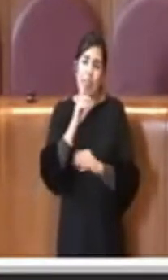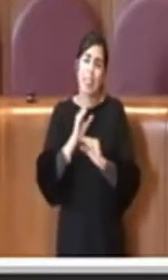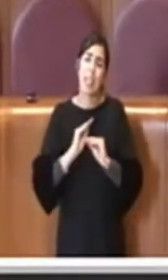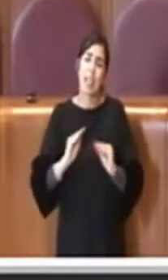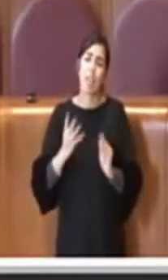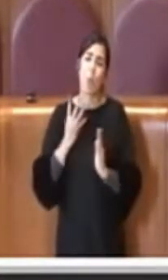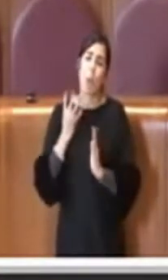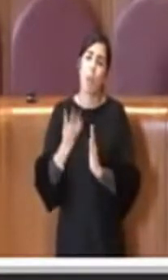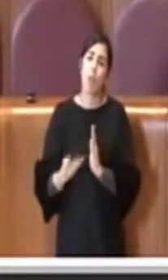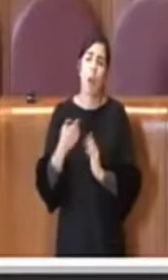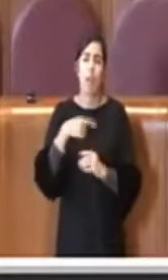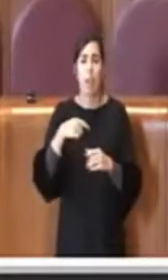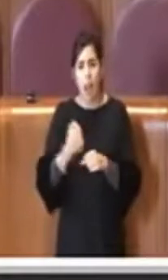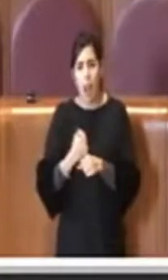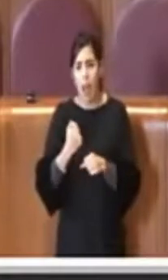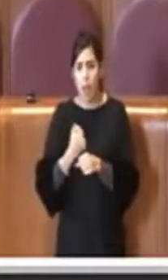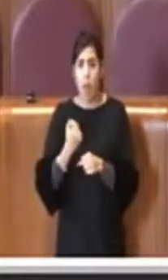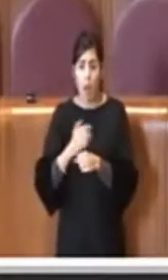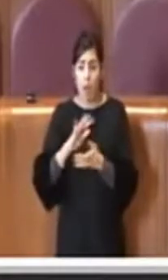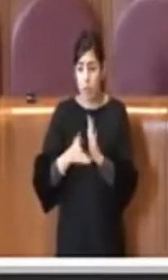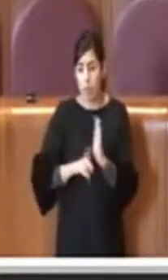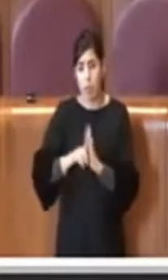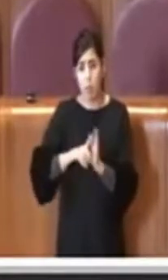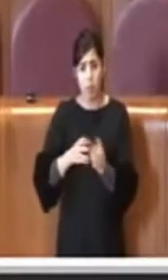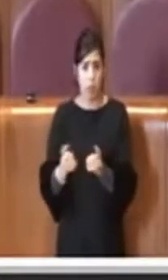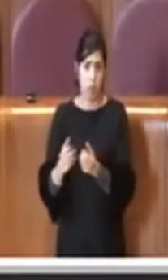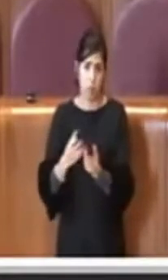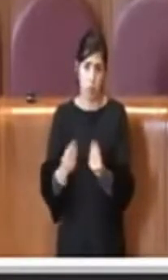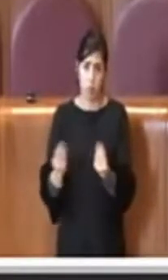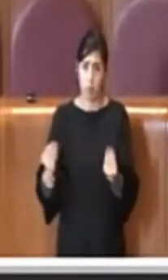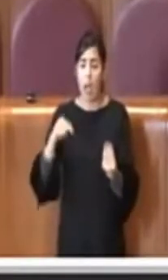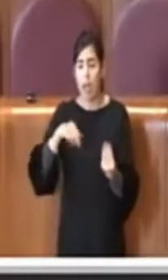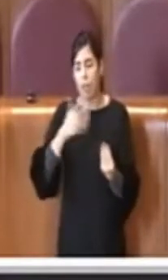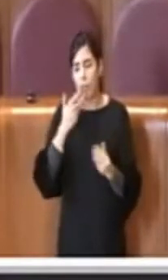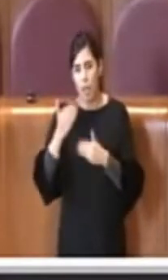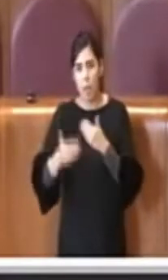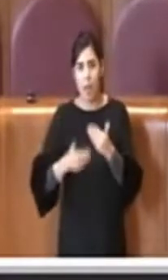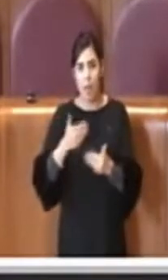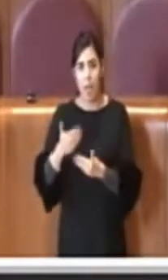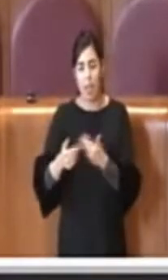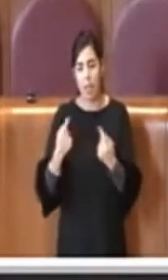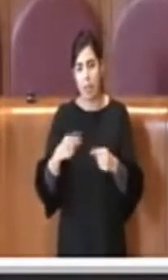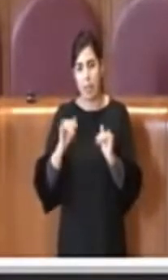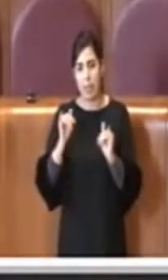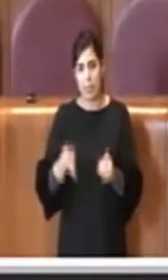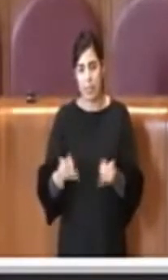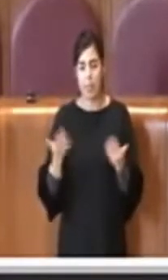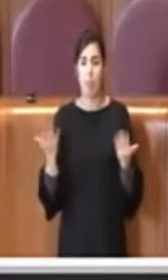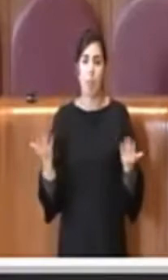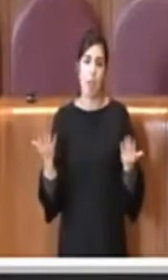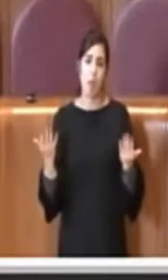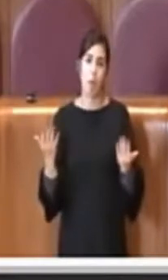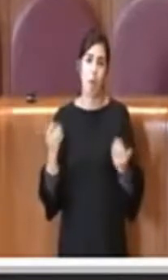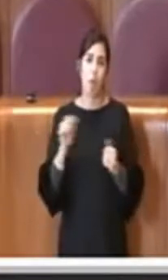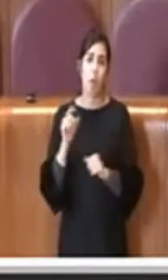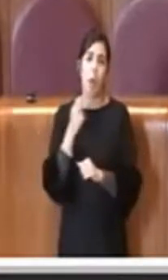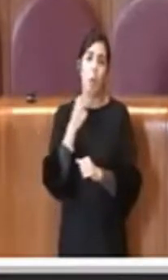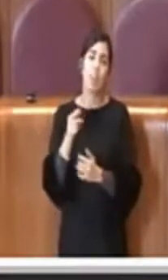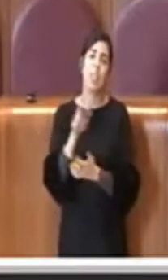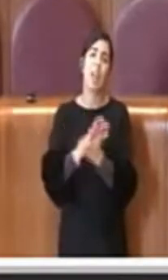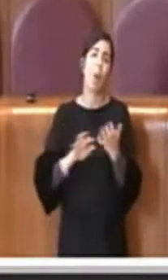ottenendo dei risultati concreti e ora vogliamo andare avanti. Quindi questo sì, però che non si parli di